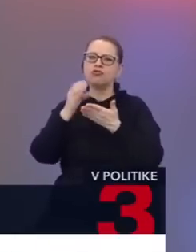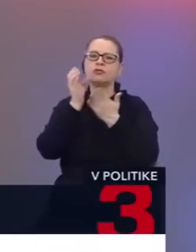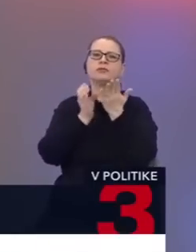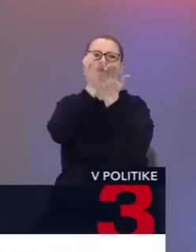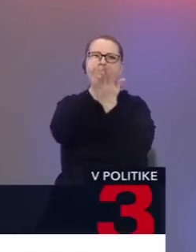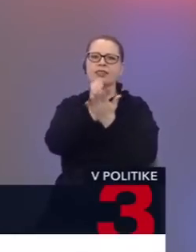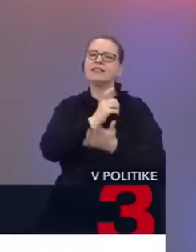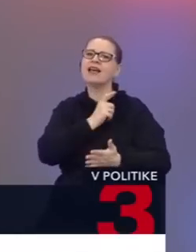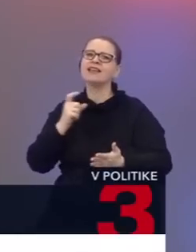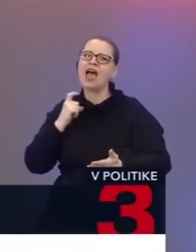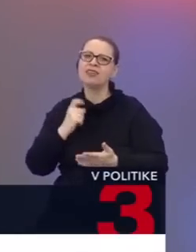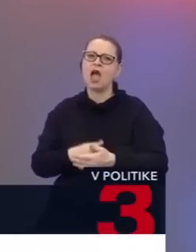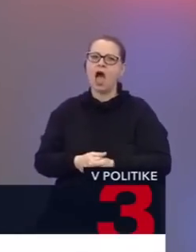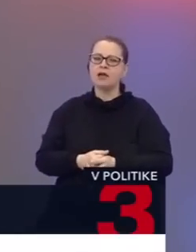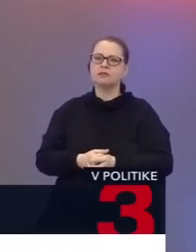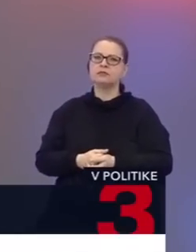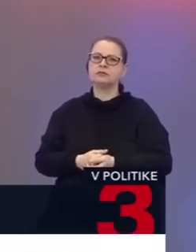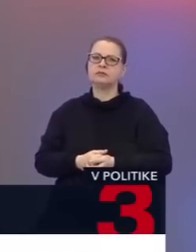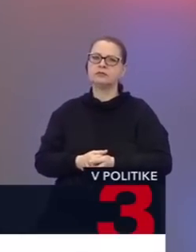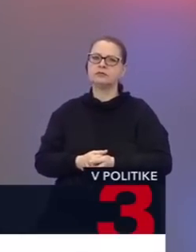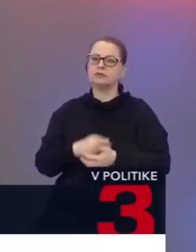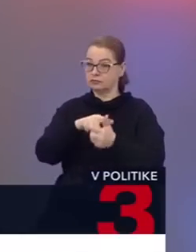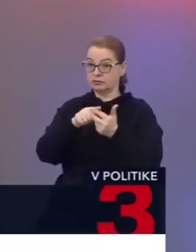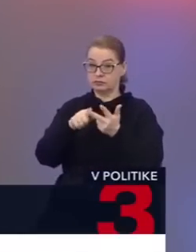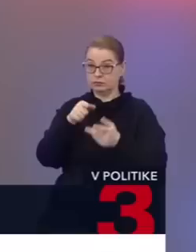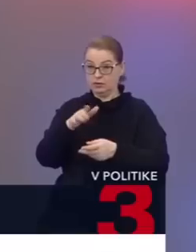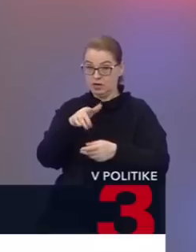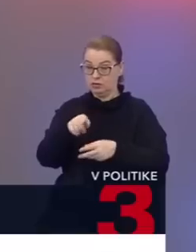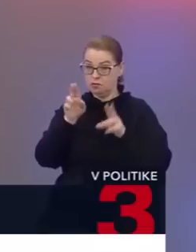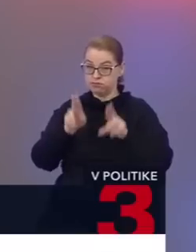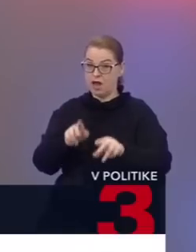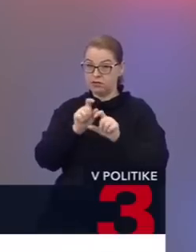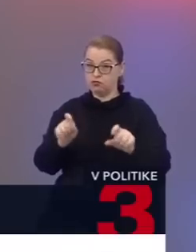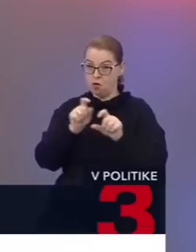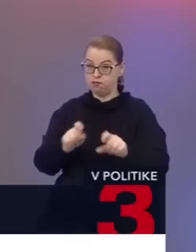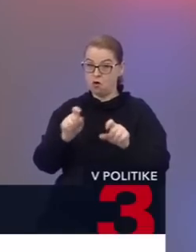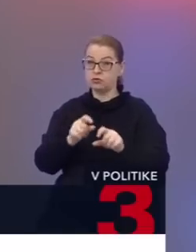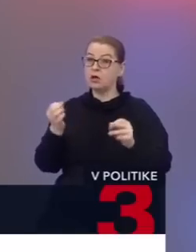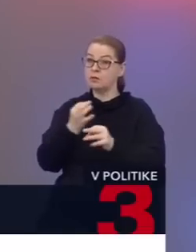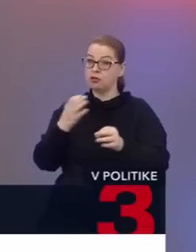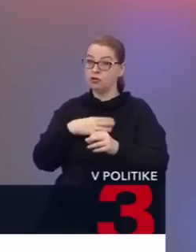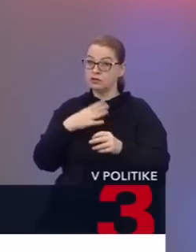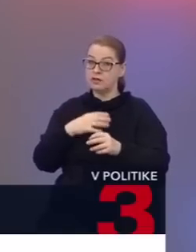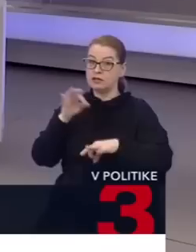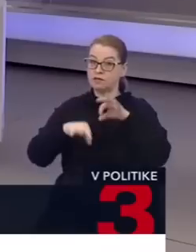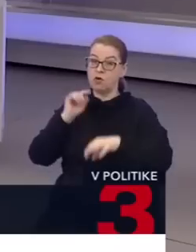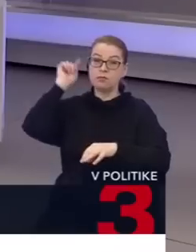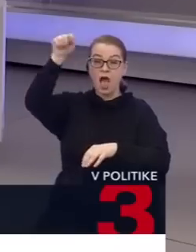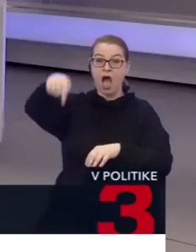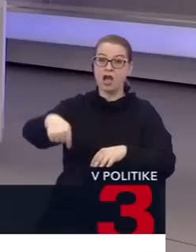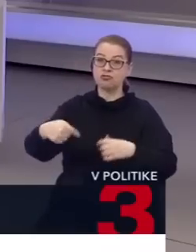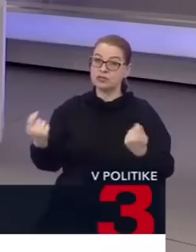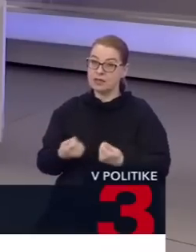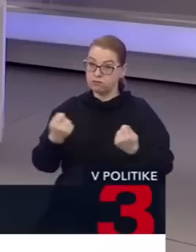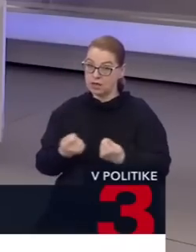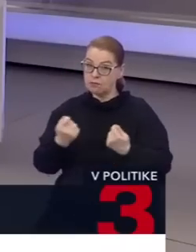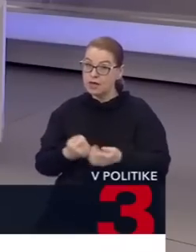KDH. Čiže nie je toto ten pravý dôvod, prečo chcete až prečasné voľby v septembrí? Takto, v prvom rade